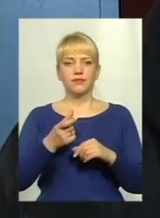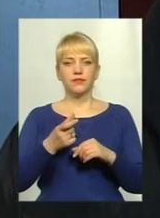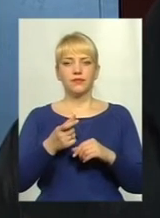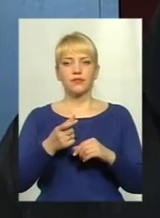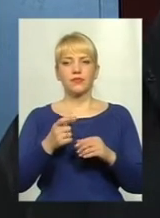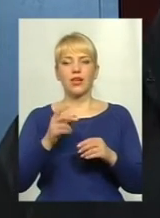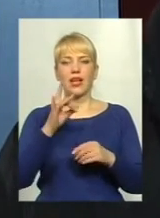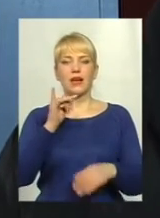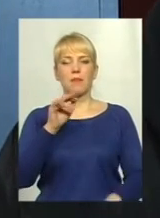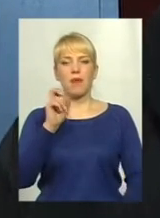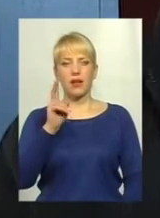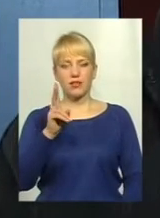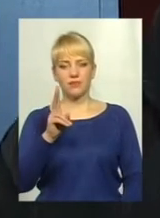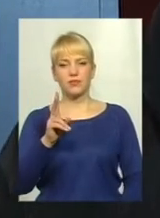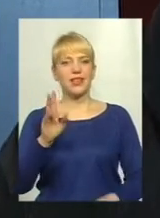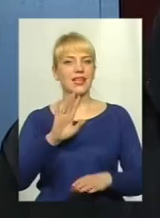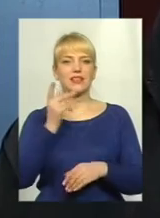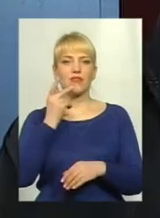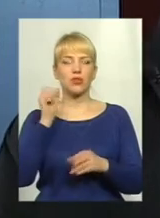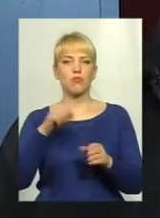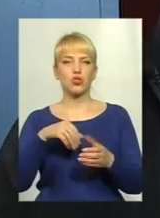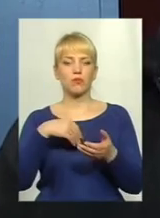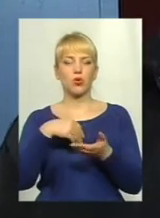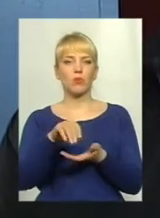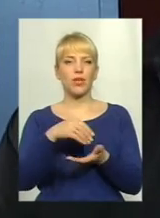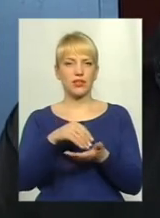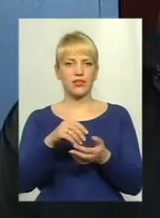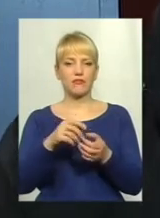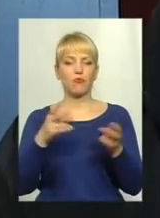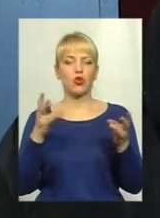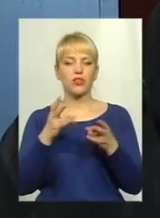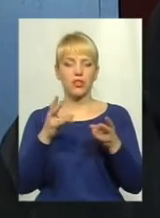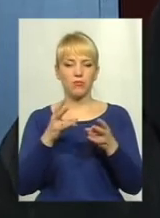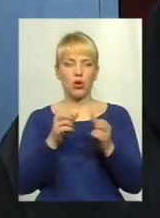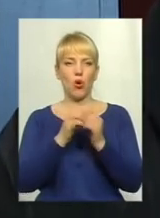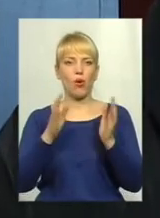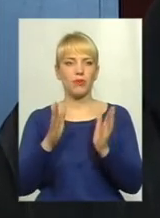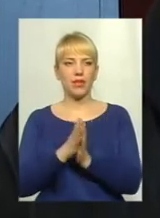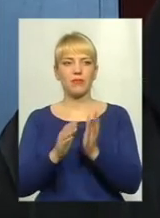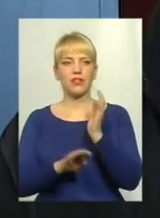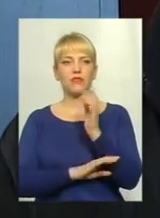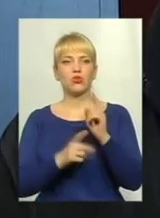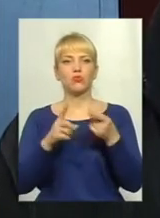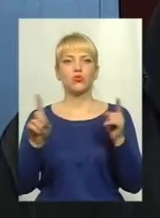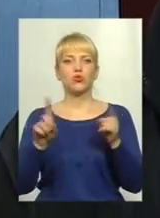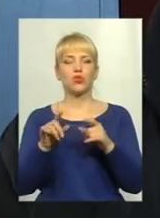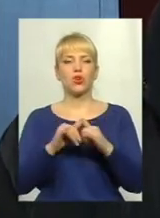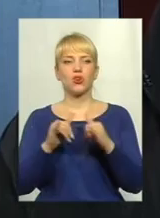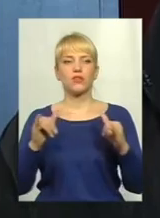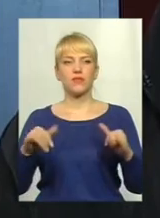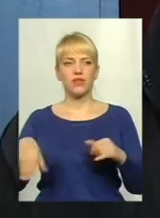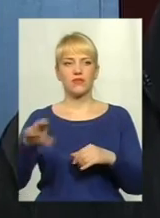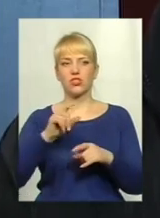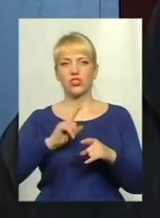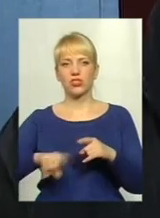зупинилися, тому що не завжди можемо в потрібних об'ємах тої деревини закупити, тому що розвиваються всі також